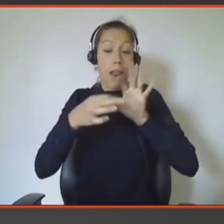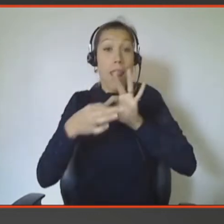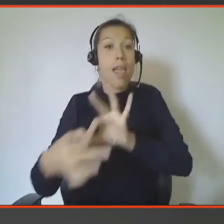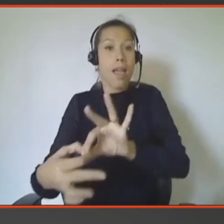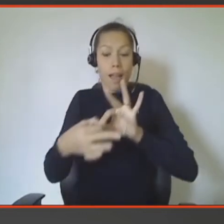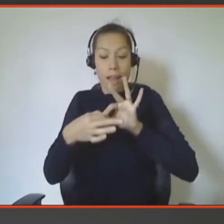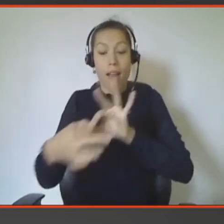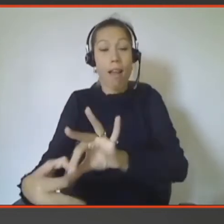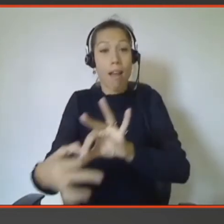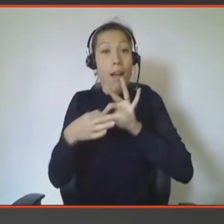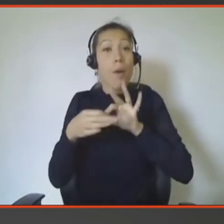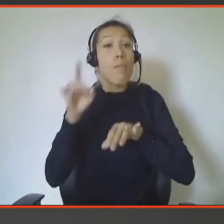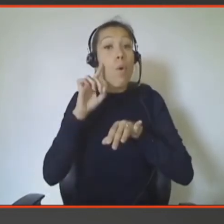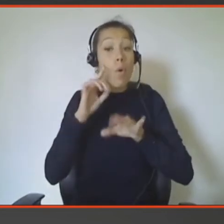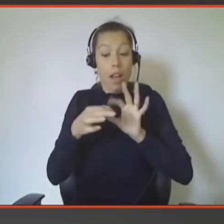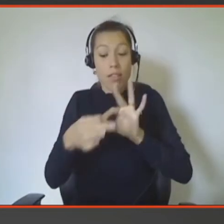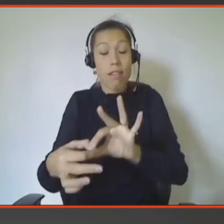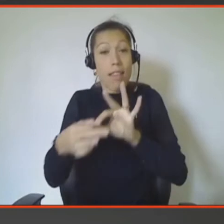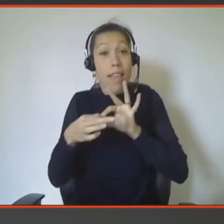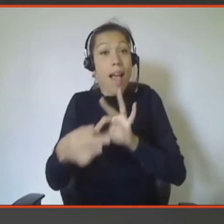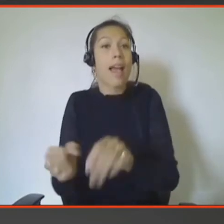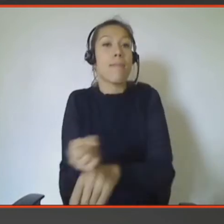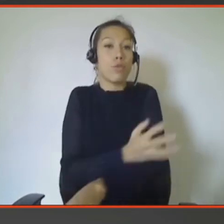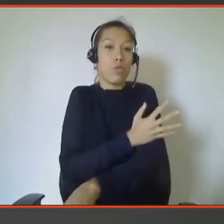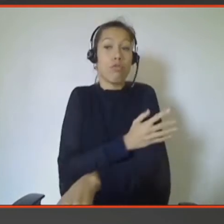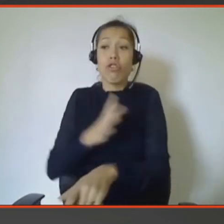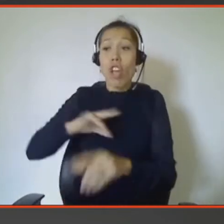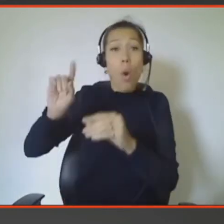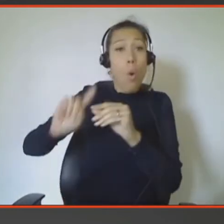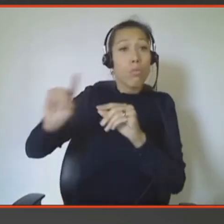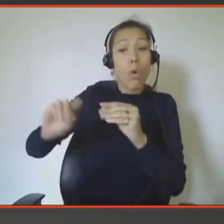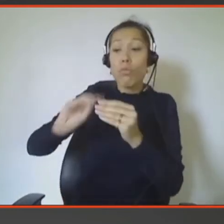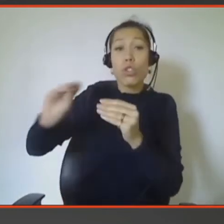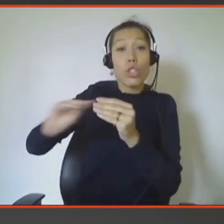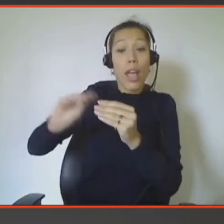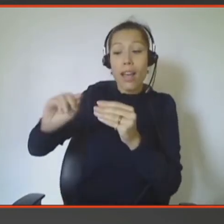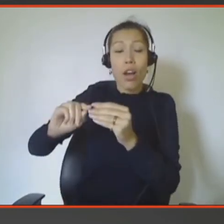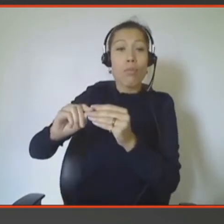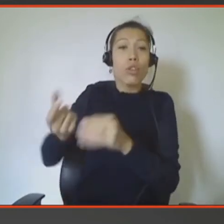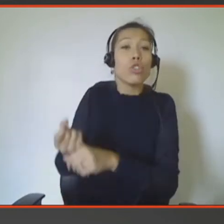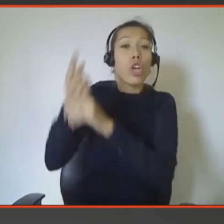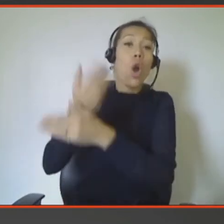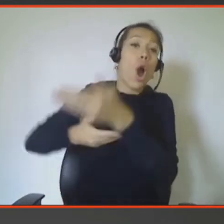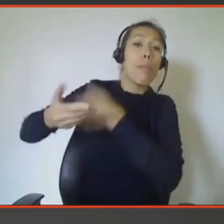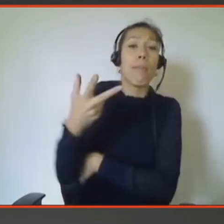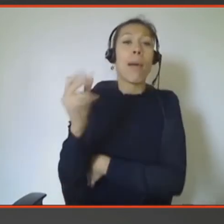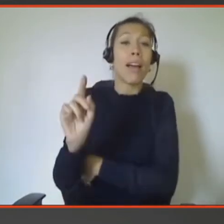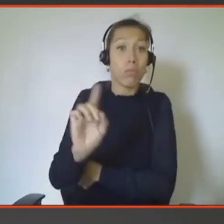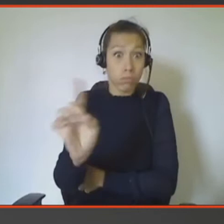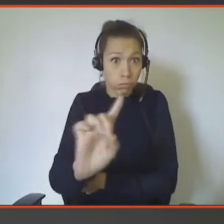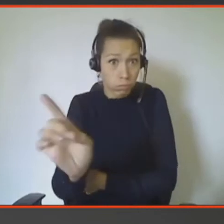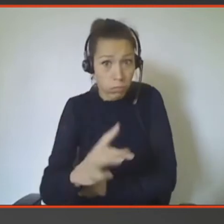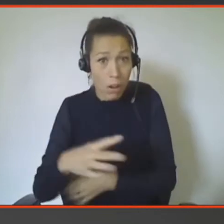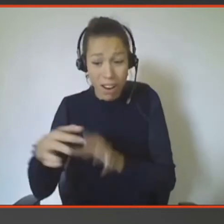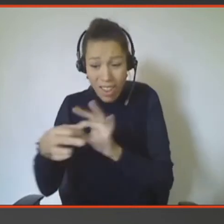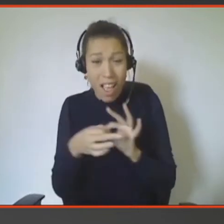qui se crée avec les produits. Certains produits ne sont pas remplaçables, comme je dis, ça devient des compagnons. Ils sont liés à une histoire personnelle. Ils ont souvent des marques d'usage,